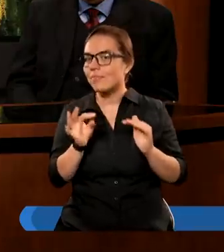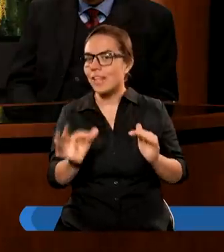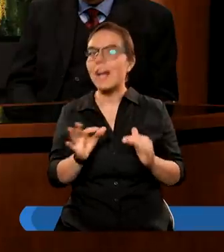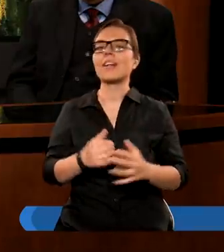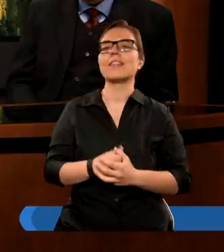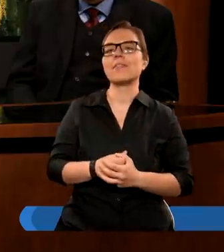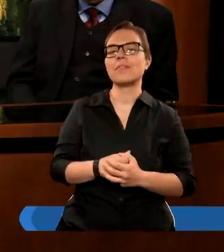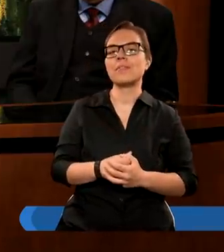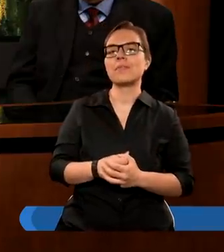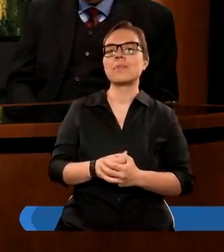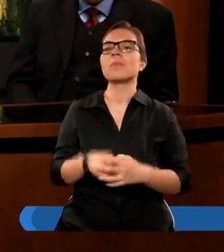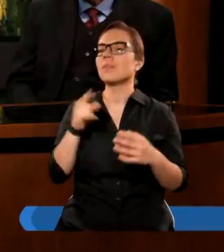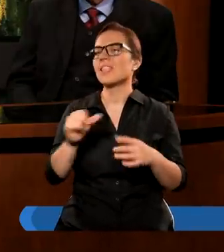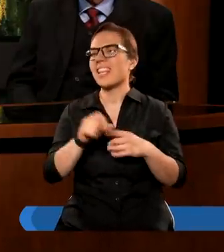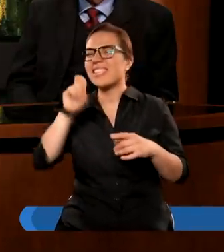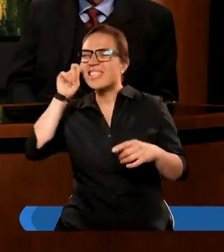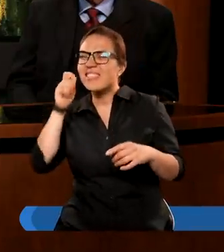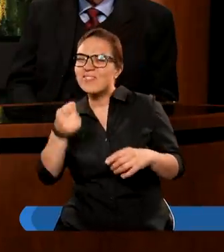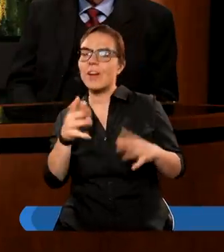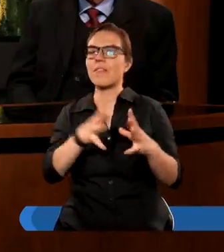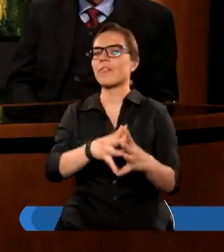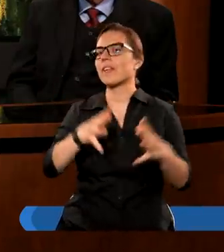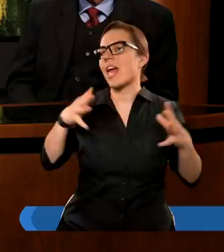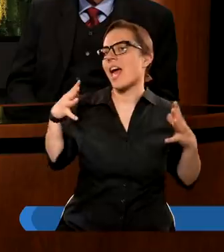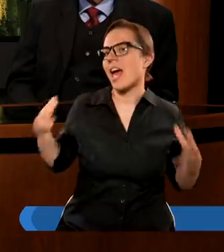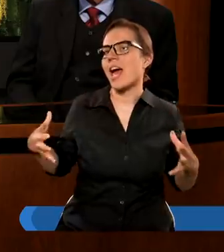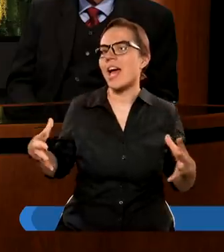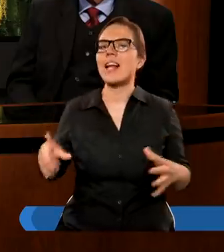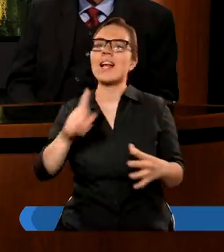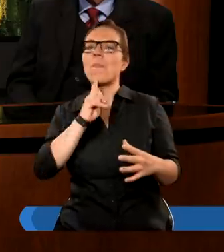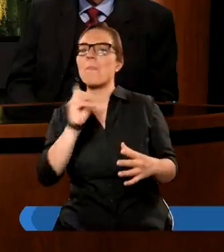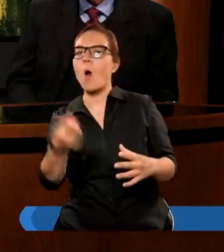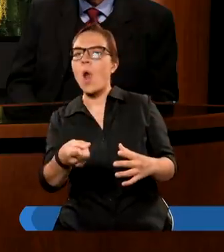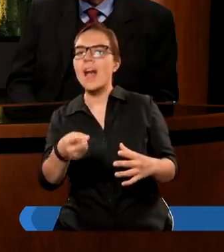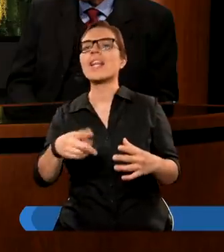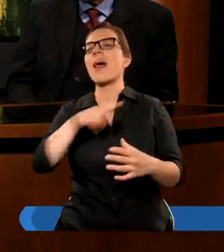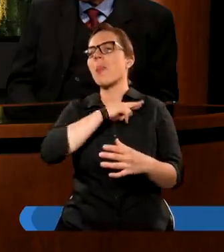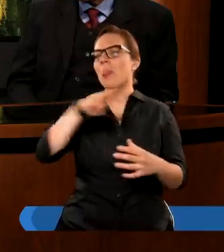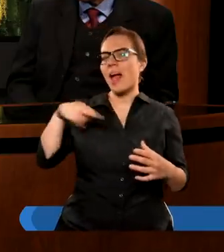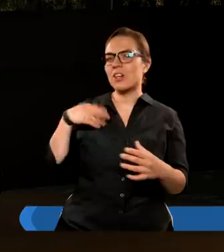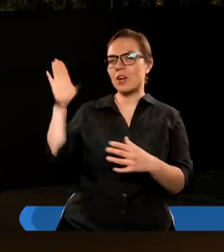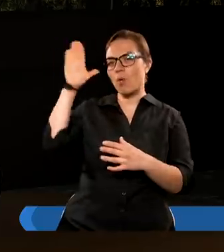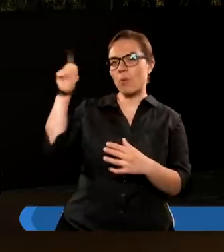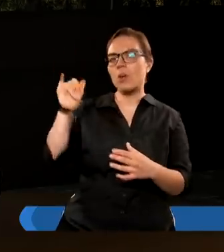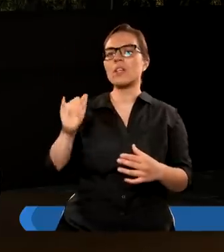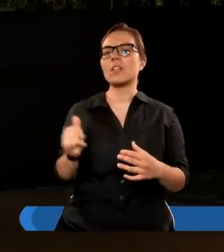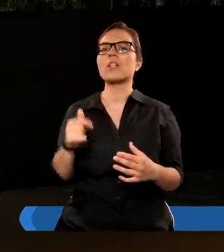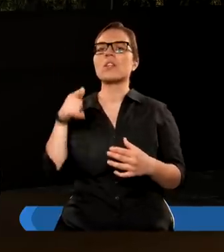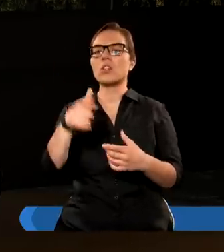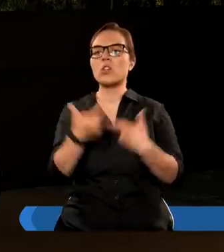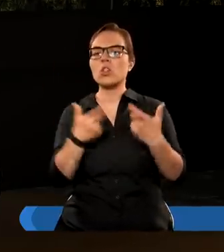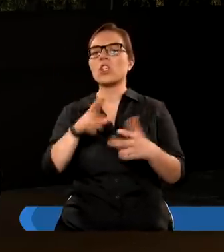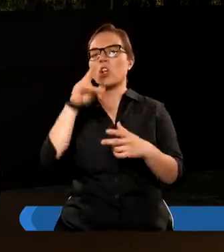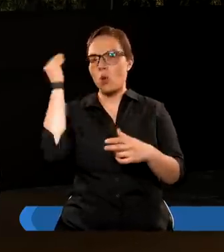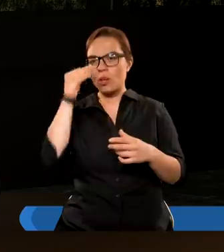Jest to tak zwane wielkie polecenie naszego Pana. Idźcie tedy i